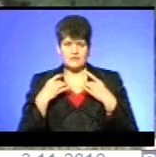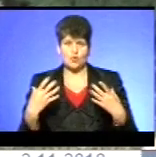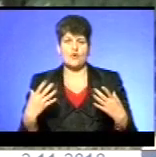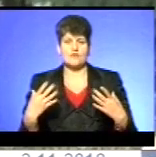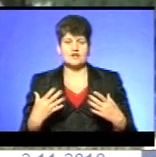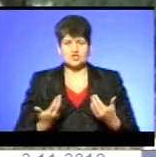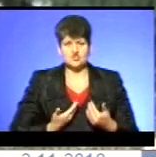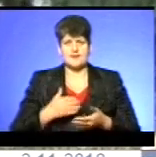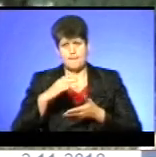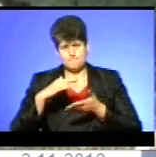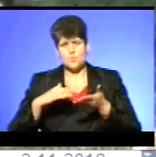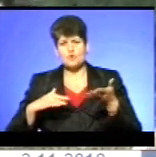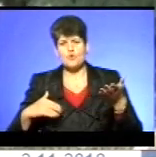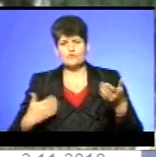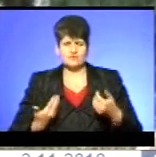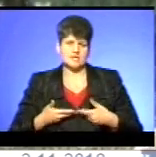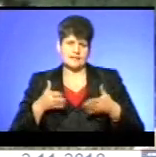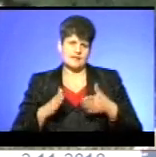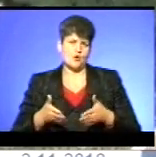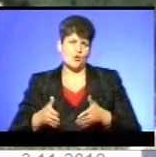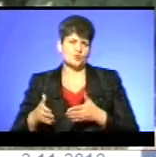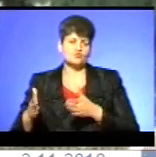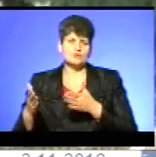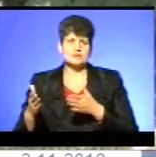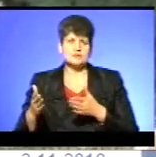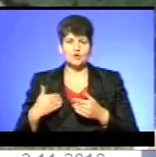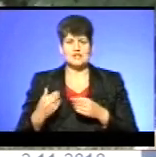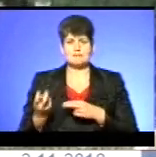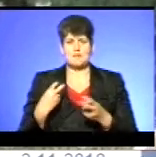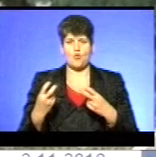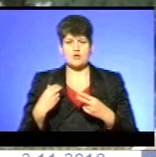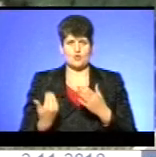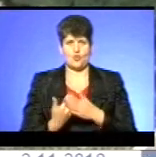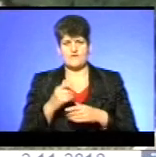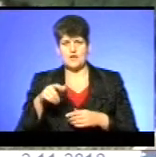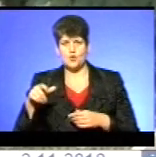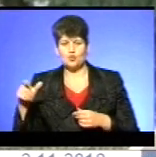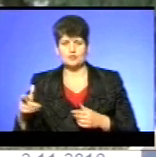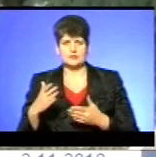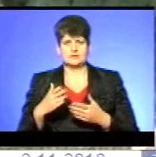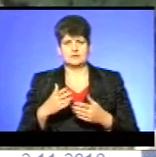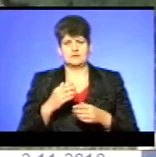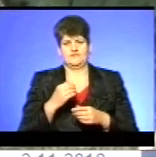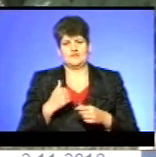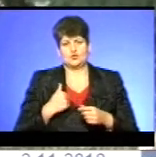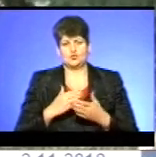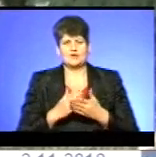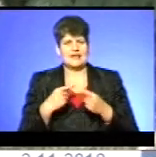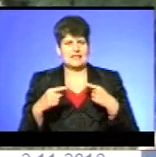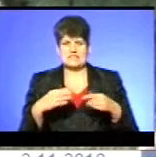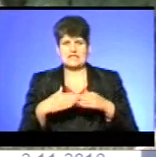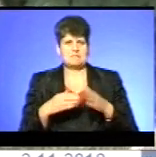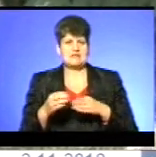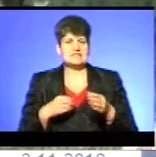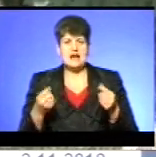що життя продовжується, в житті народжується, до нас приходять нові люди, стають військовослужбовцями різних спеціальностей.